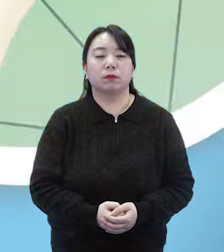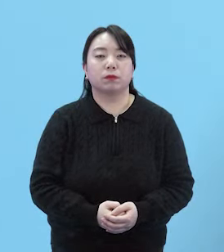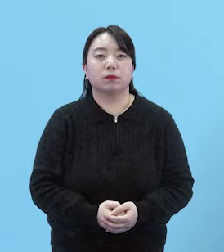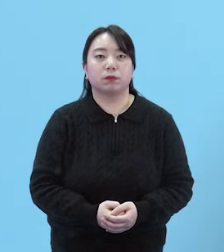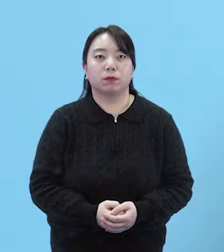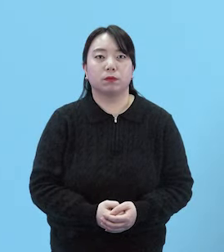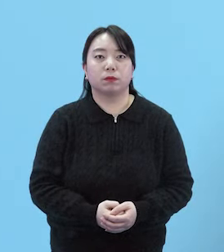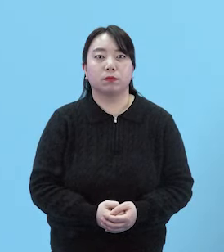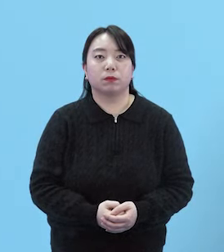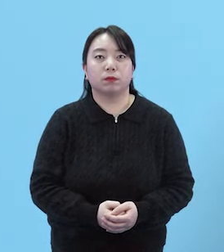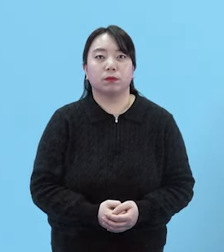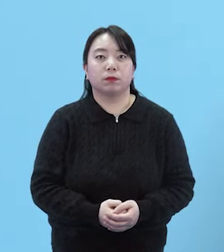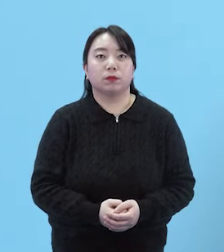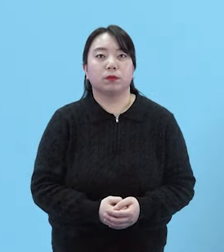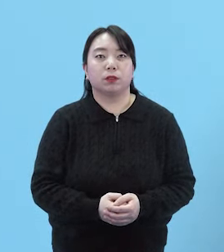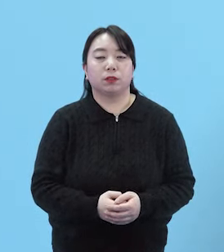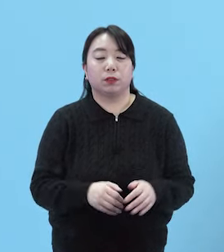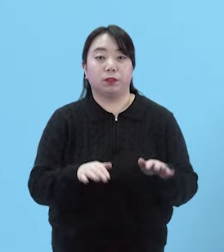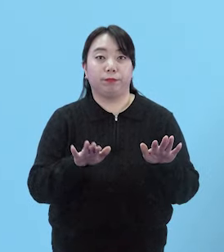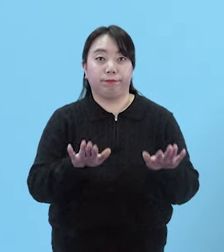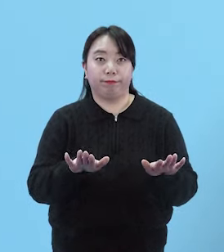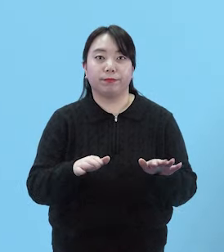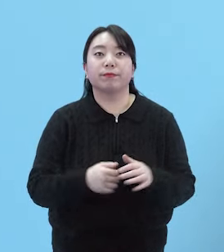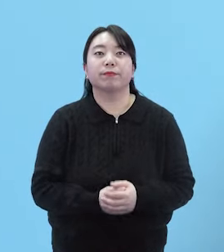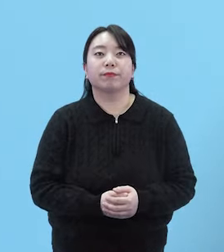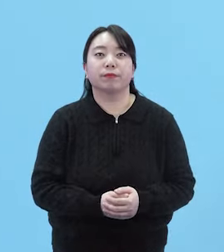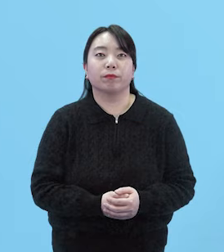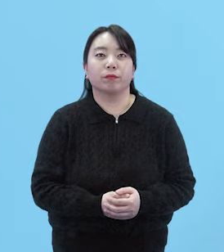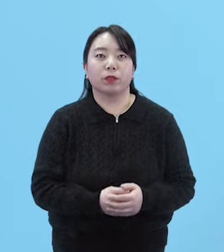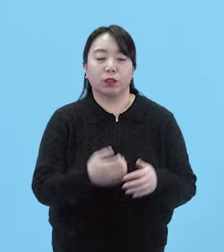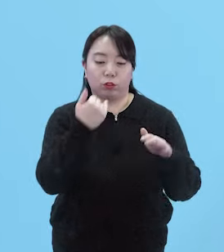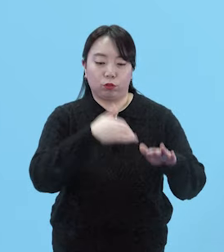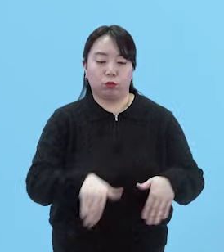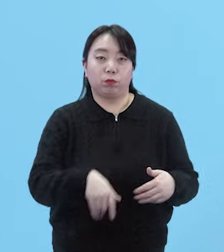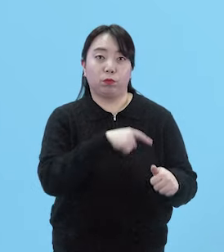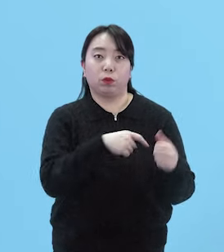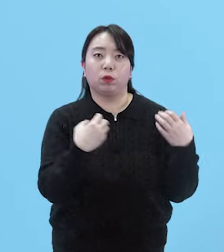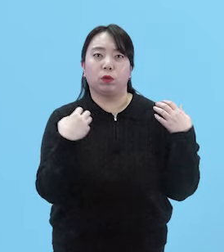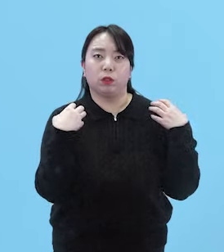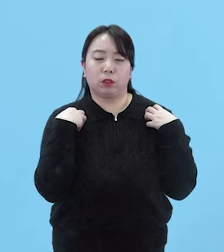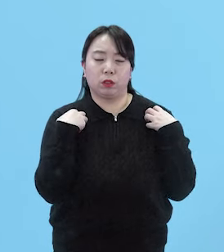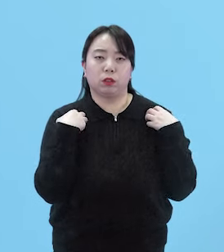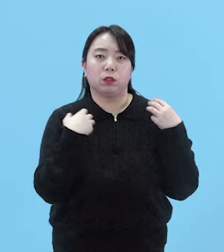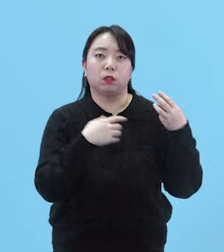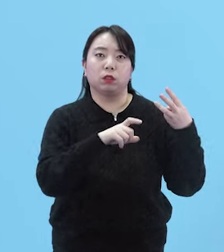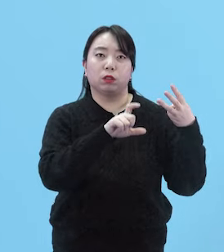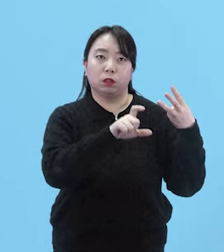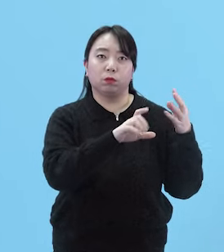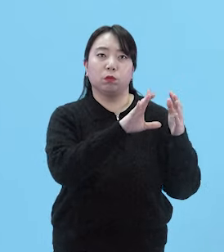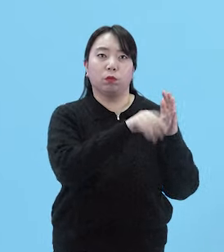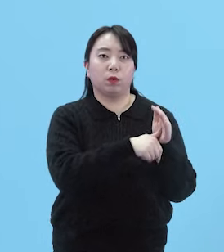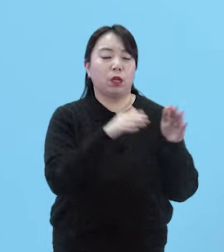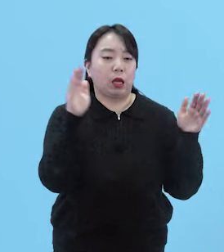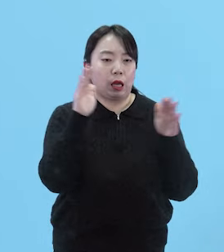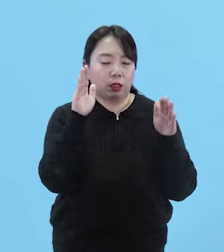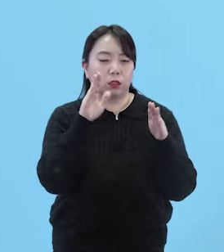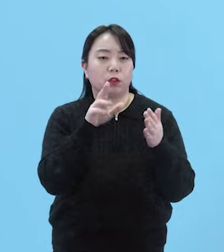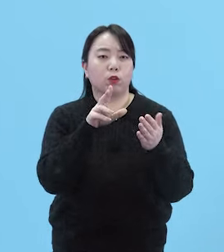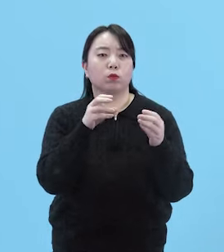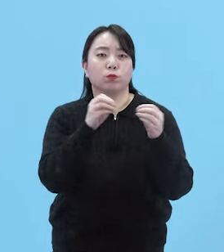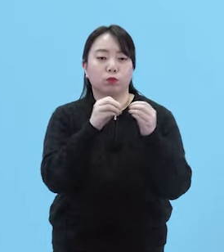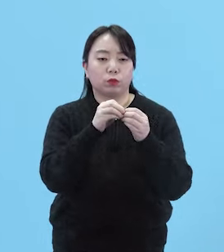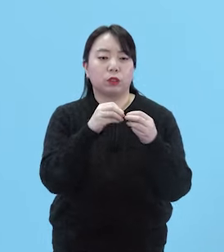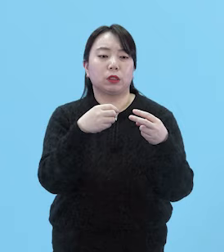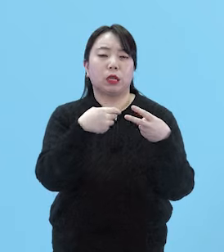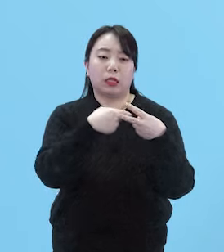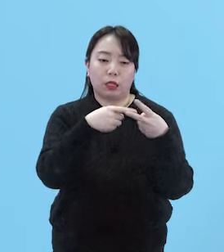이번 순서는 충남 에듀이슈 단신입니다 충남교육청은 지난 15일 학생들의 문해력 향상을